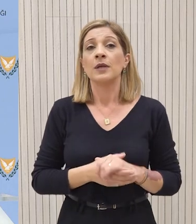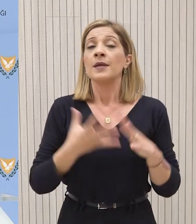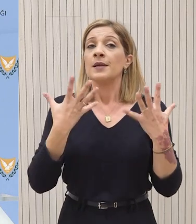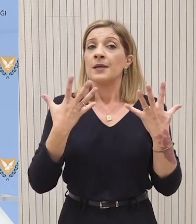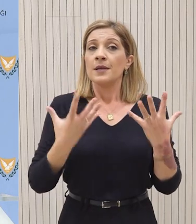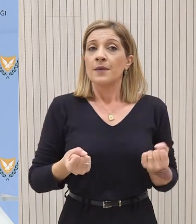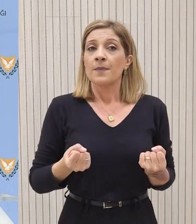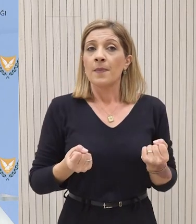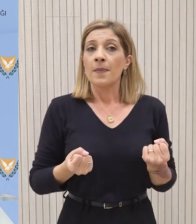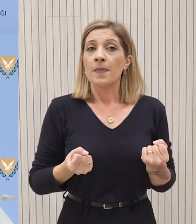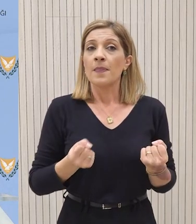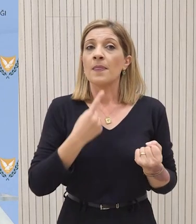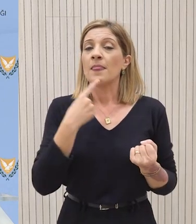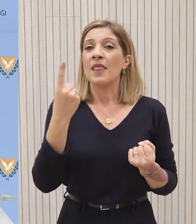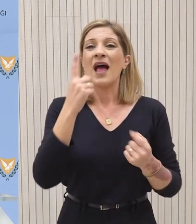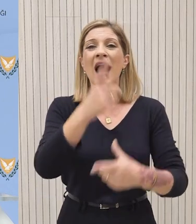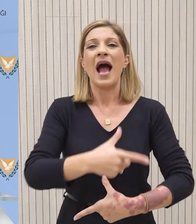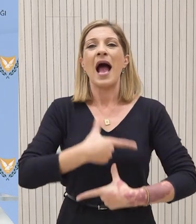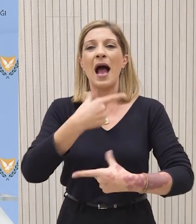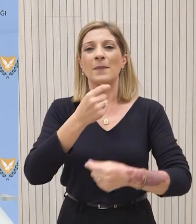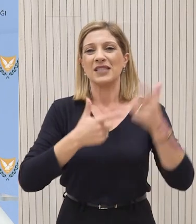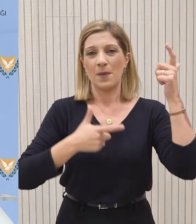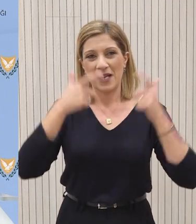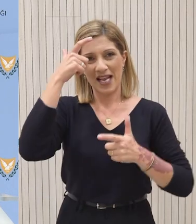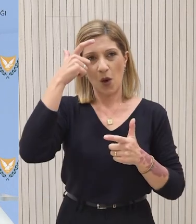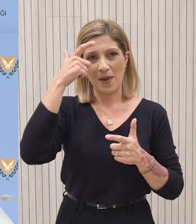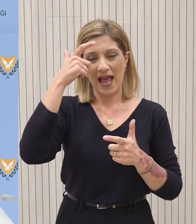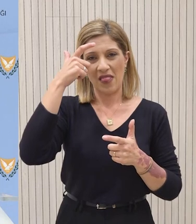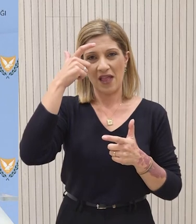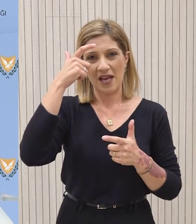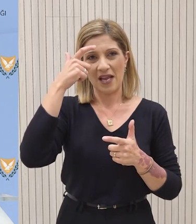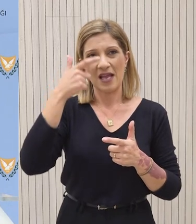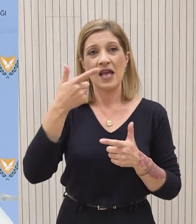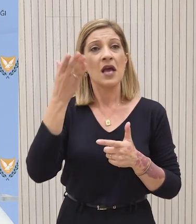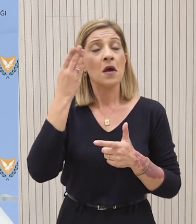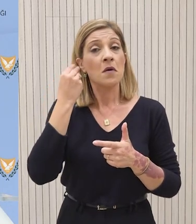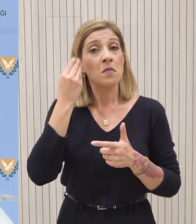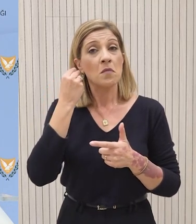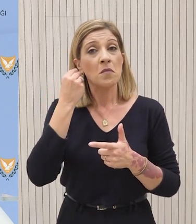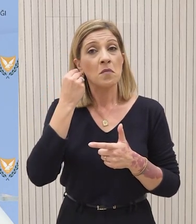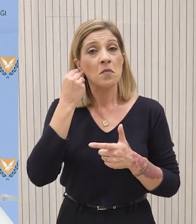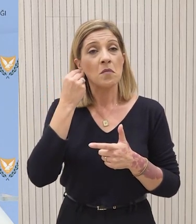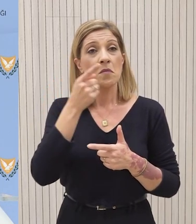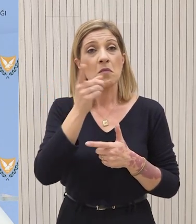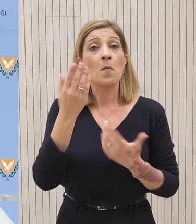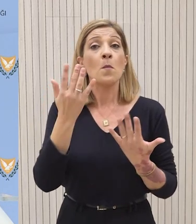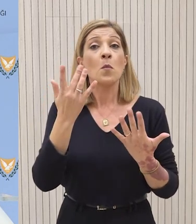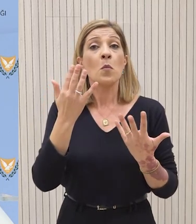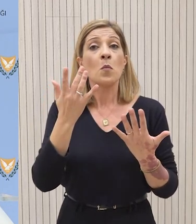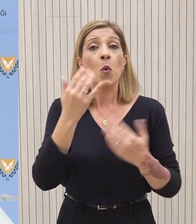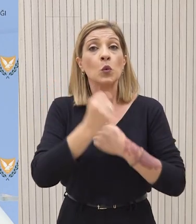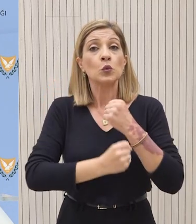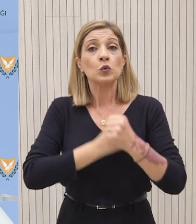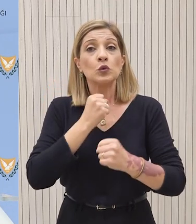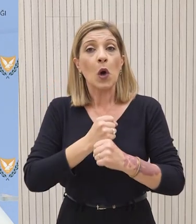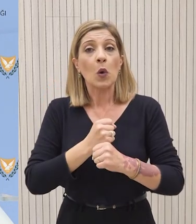έχει η αξίδεια με τον απεσταλμένο που δω τέτοιες συναντώτες έχει επιμένωση για το πόσο ότι εδώ θα μείνει ο